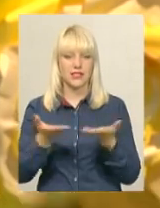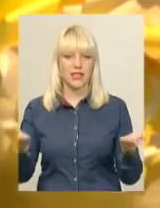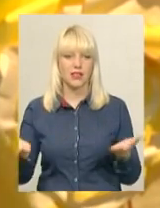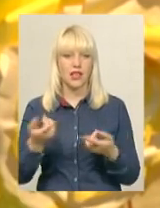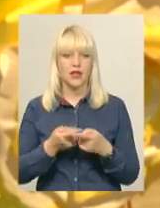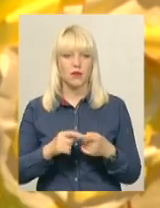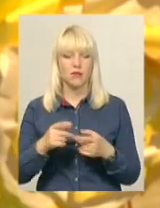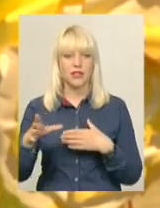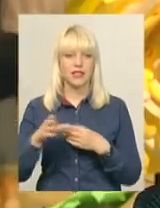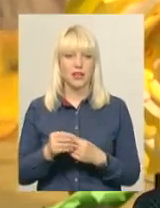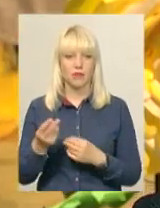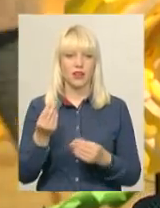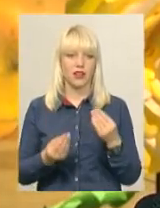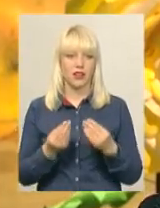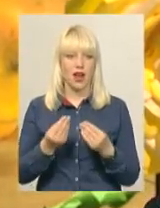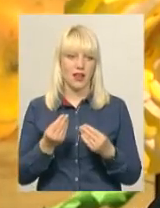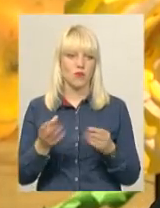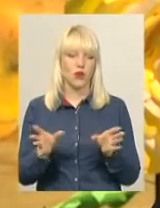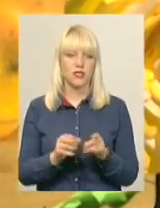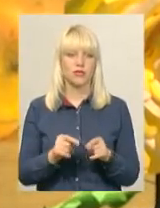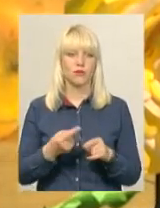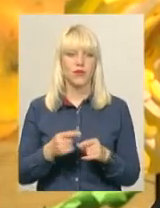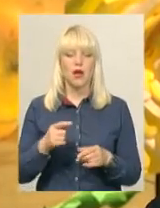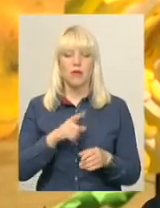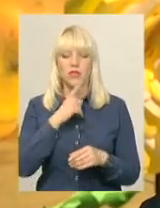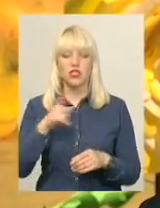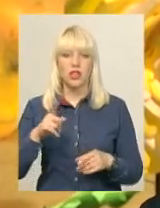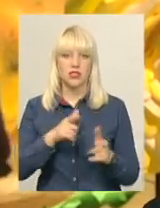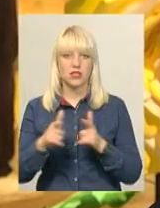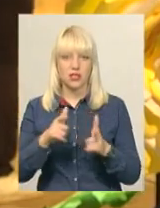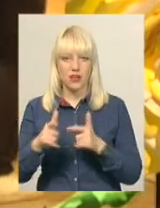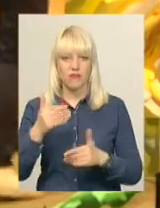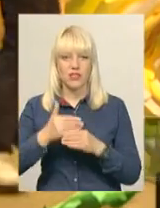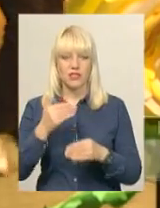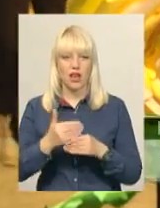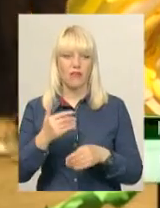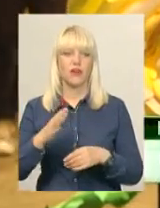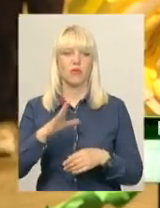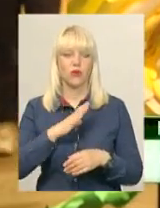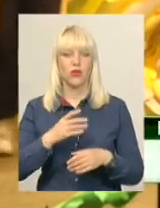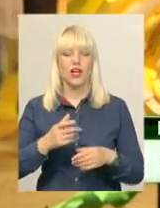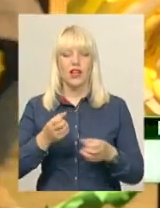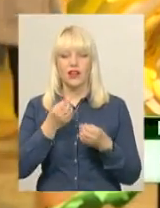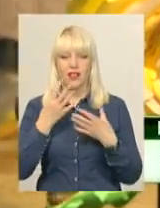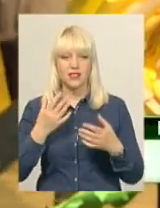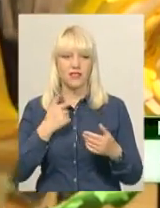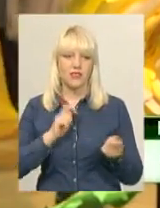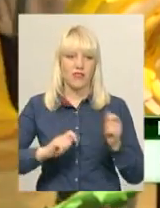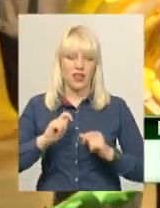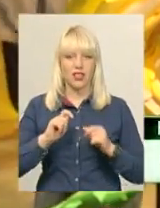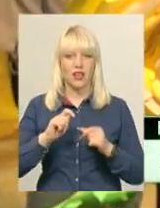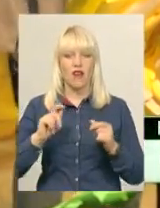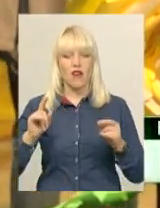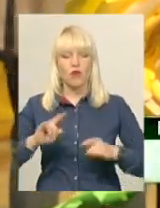ним граємо разом. Під час роботи над виставою було дуже класно, вдіватись в костюми, коли нас